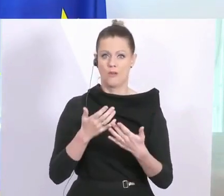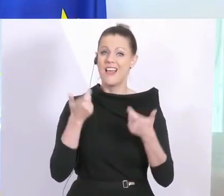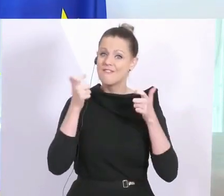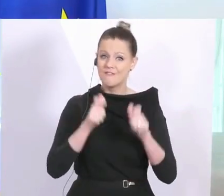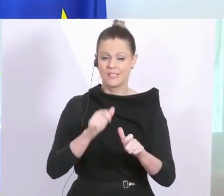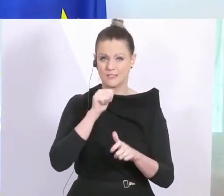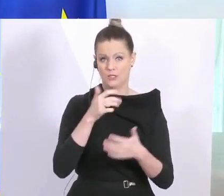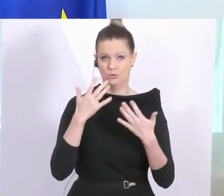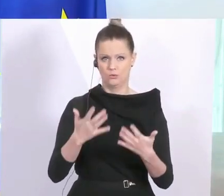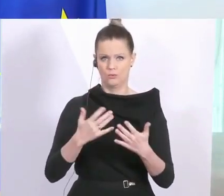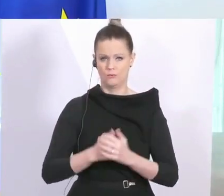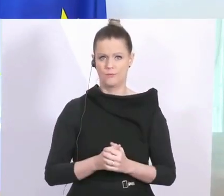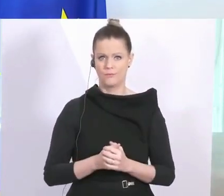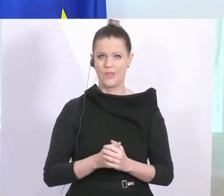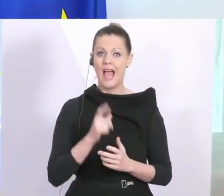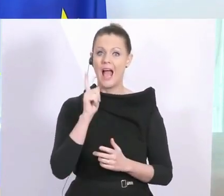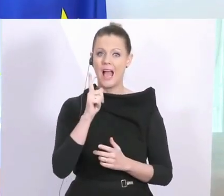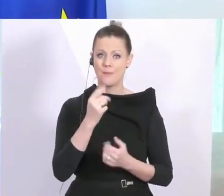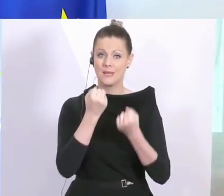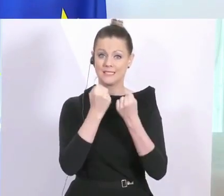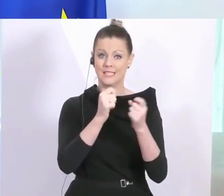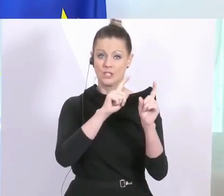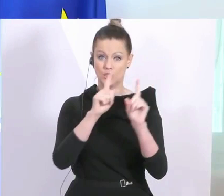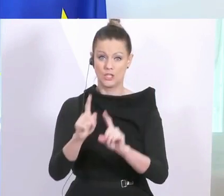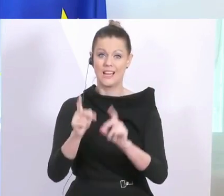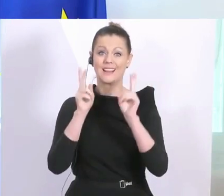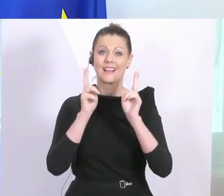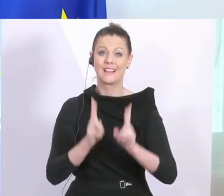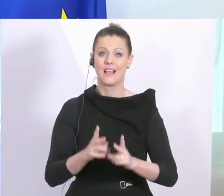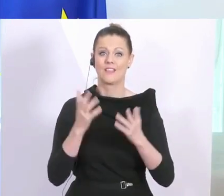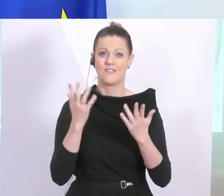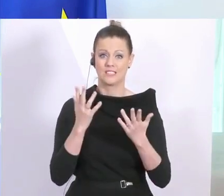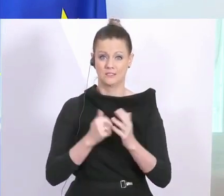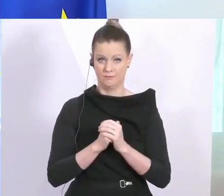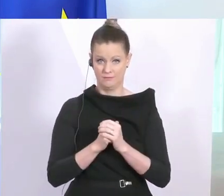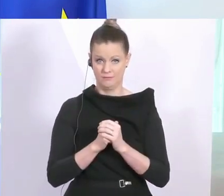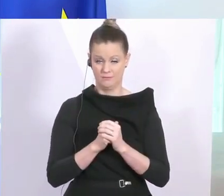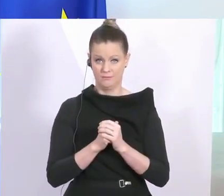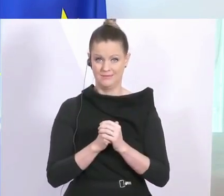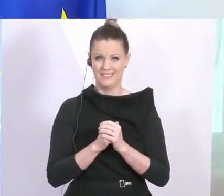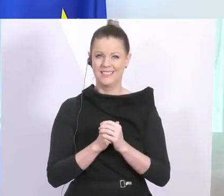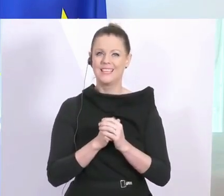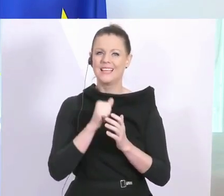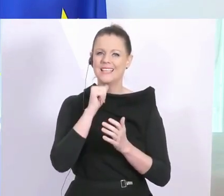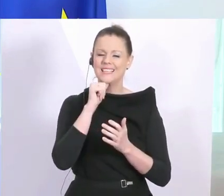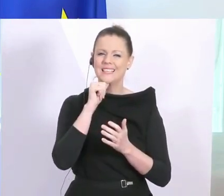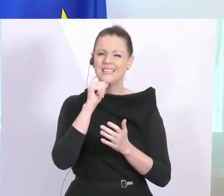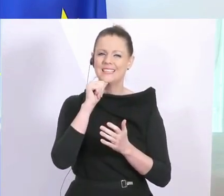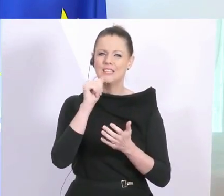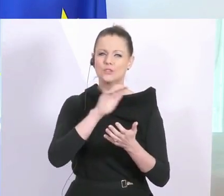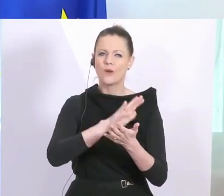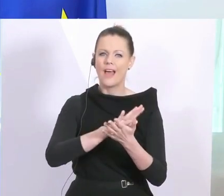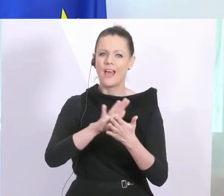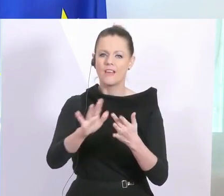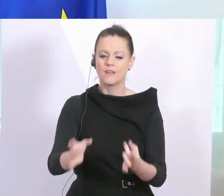Aber was dadurch sichergestellt werden kann, ist, dass es nicht so leicht zu einer Übertragung durch die